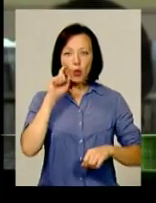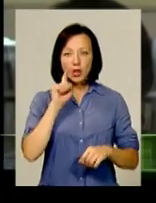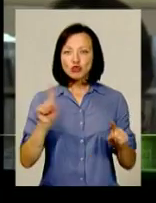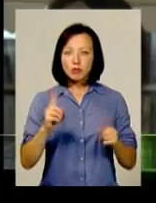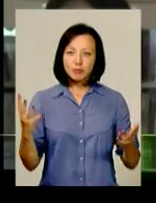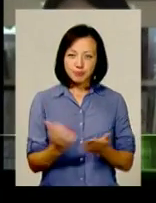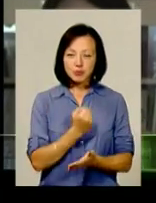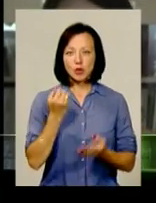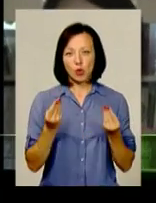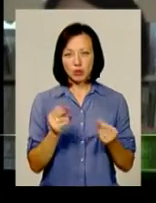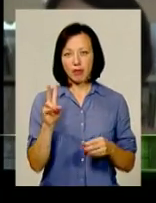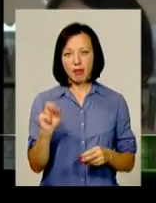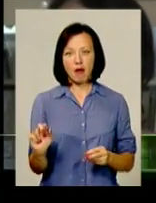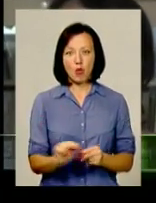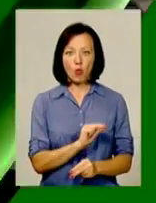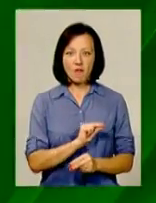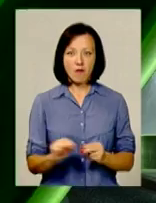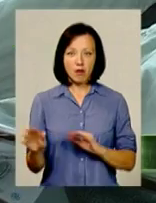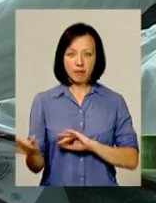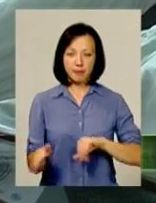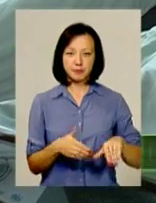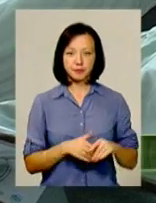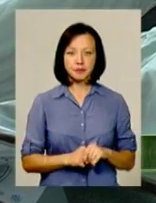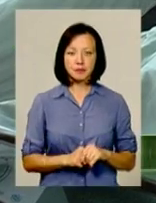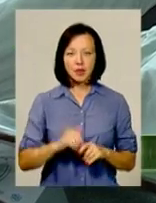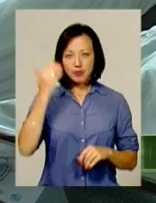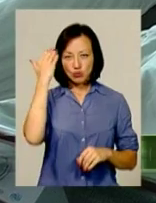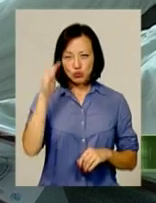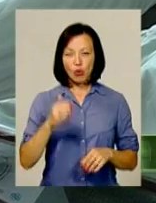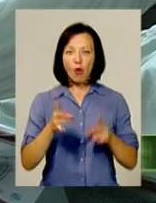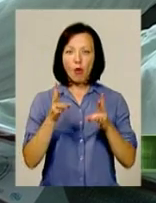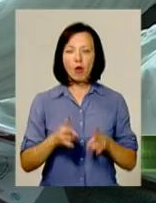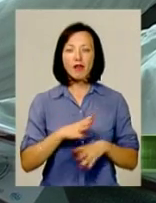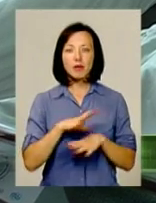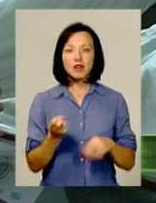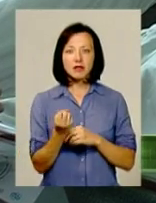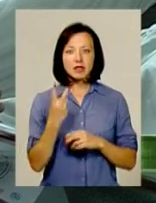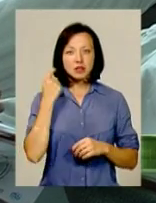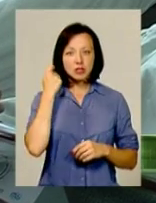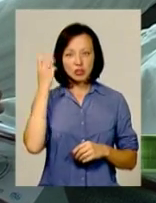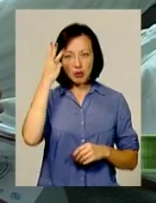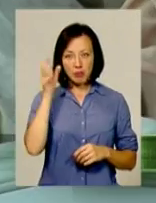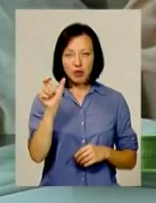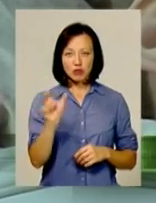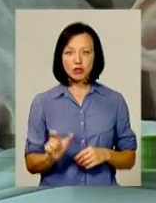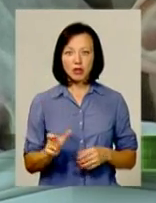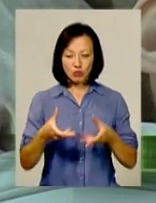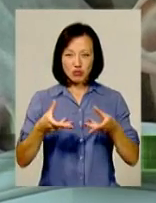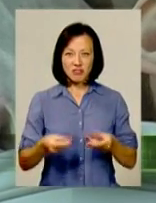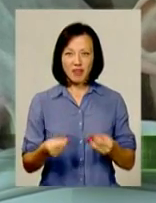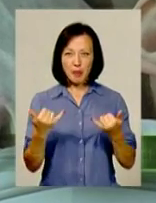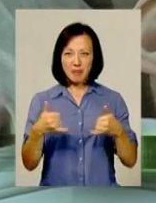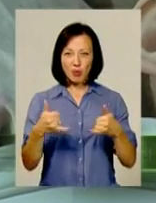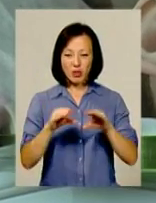аби дістати гроші на лікування. Чужого горя не буває. 12-річний хмельничанин, котрого розчавила